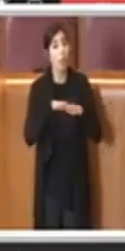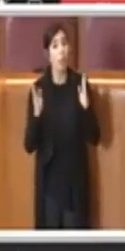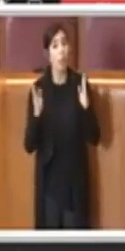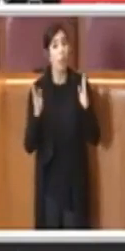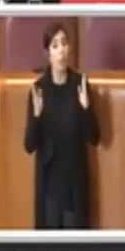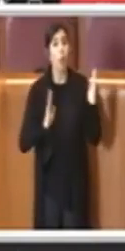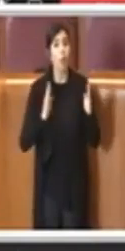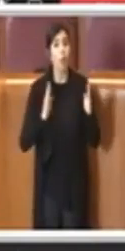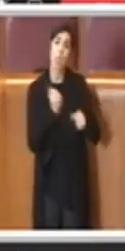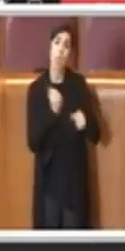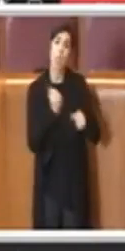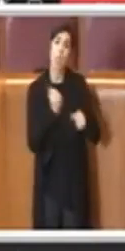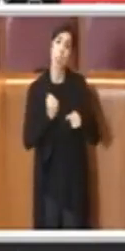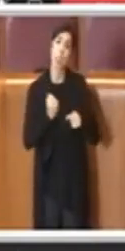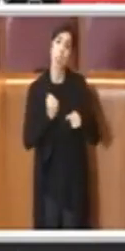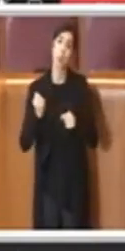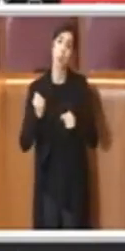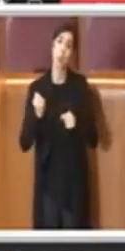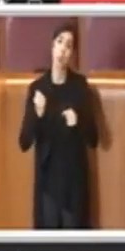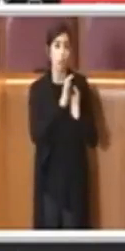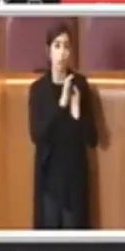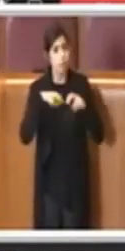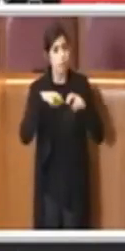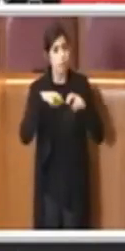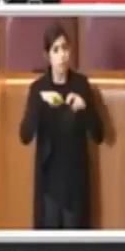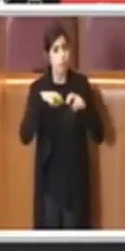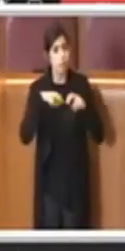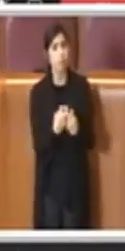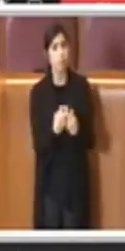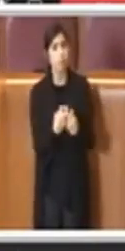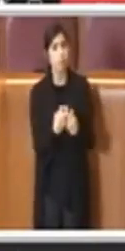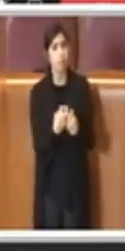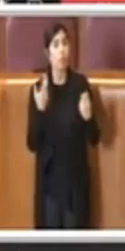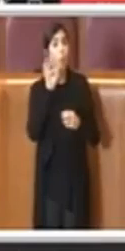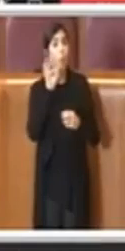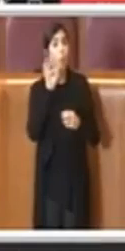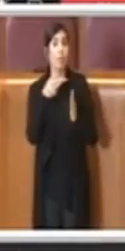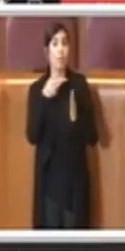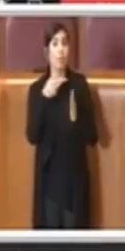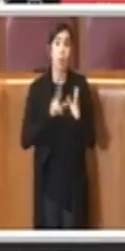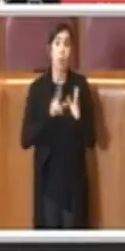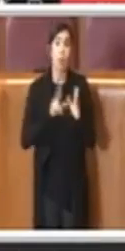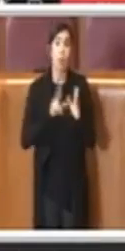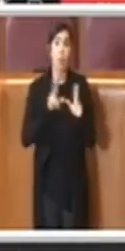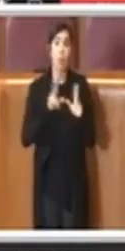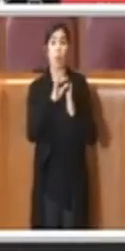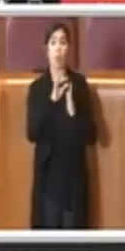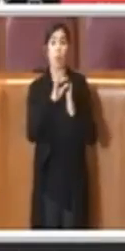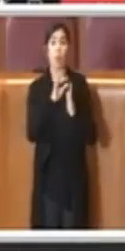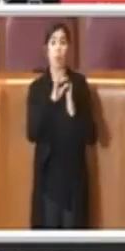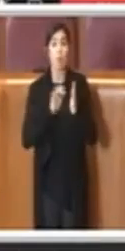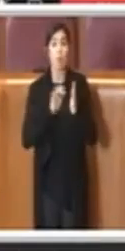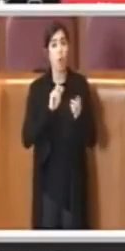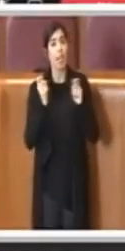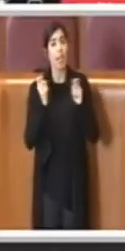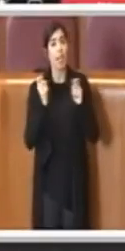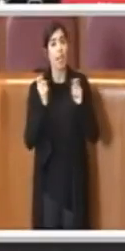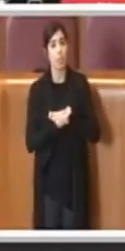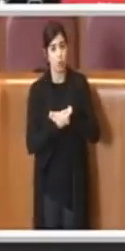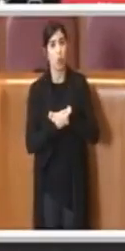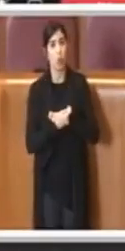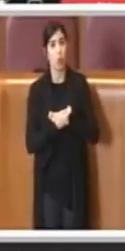competenti al fine di redare una nuova normativa che preveda una revisione delle norme di